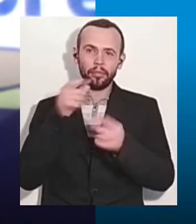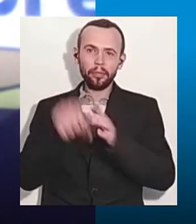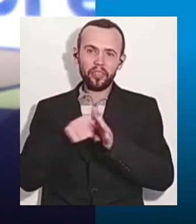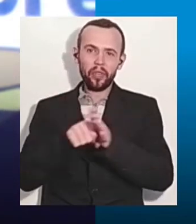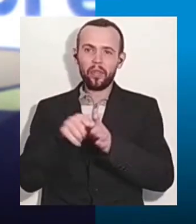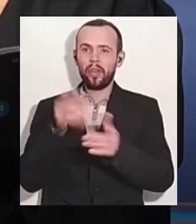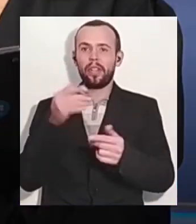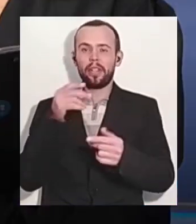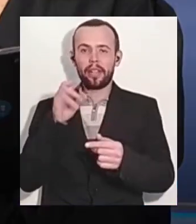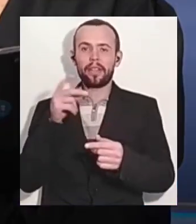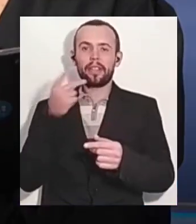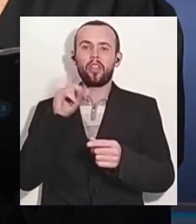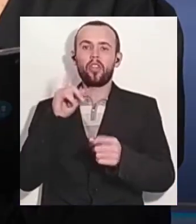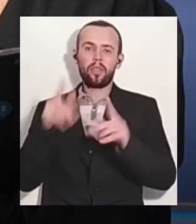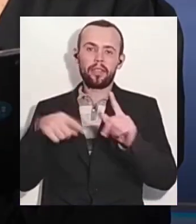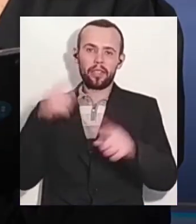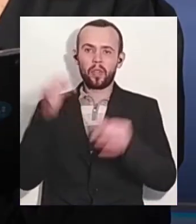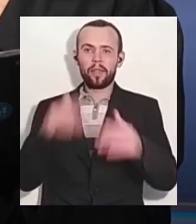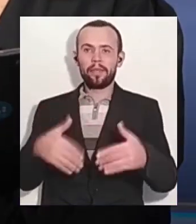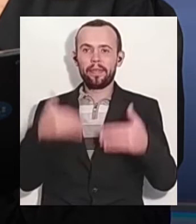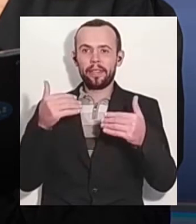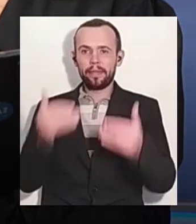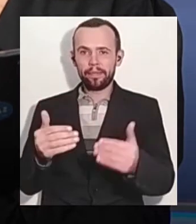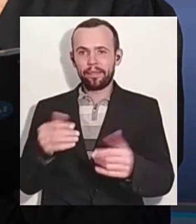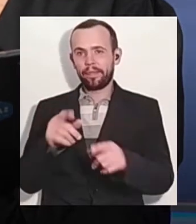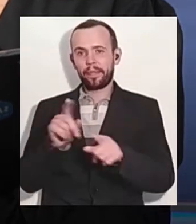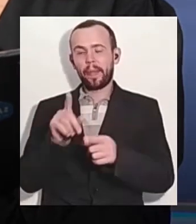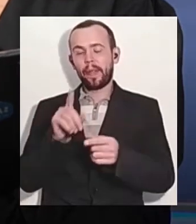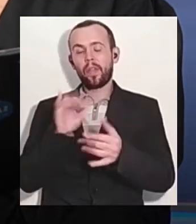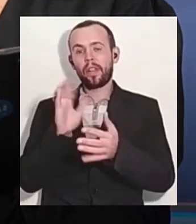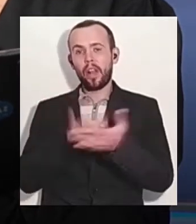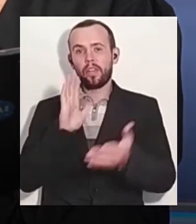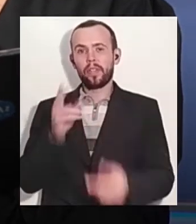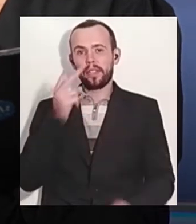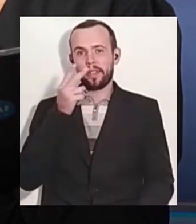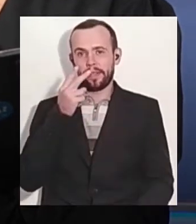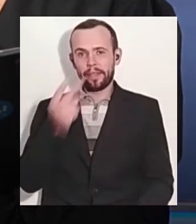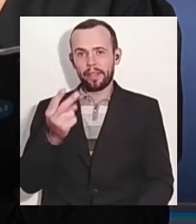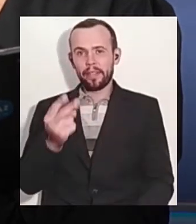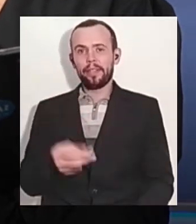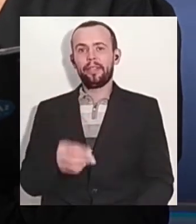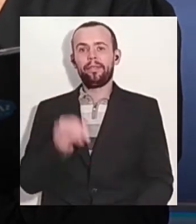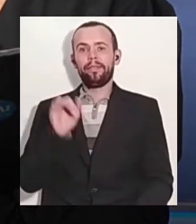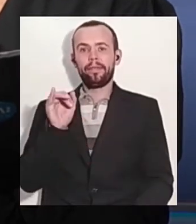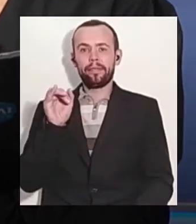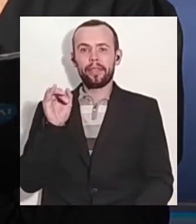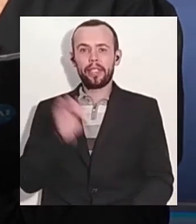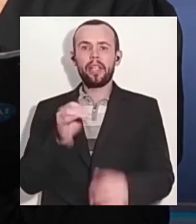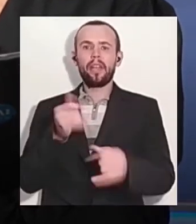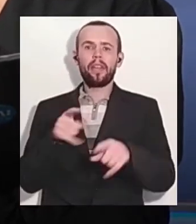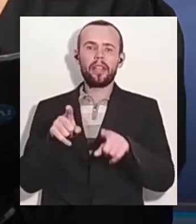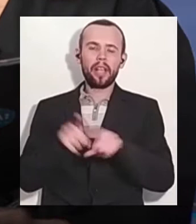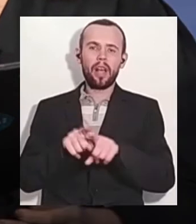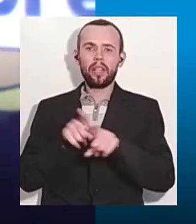кажуть. Взагалі люди, які не мають підтримки такої юридичної, фінансової, щоб захищати свої